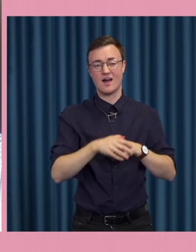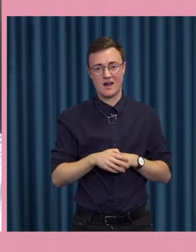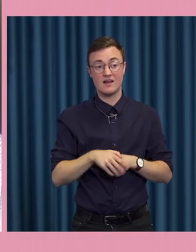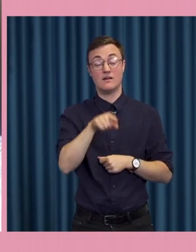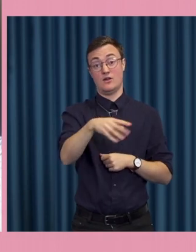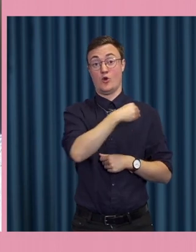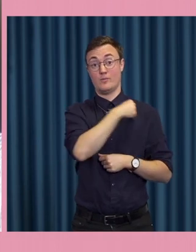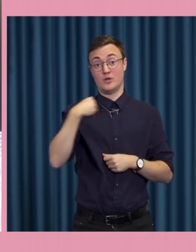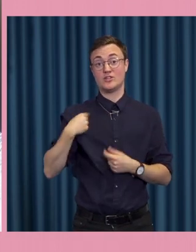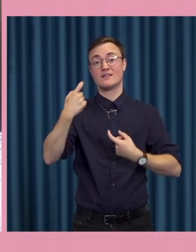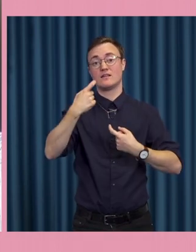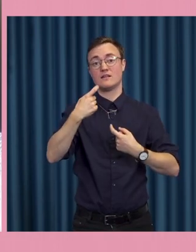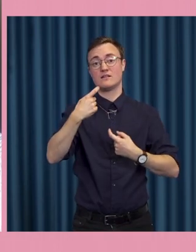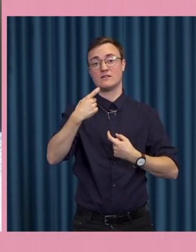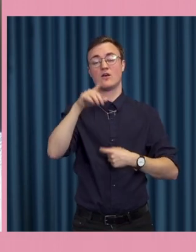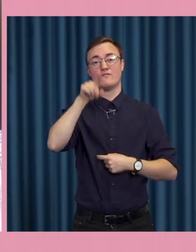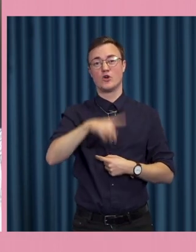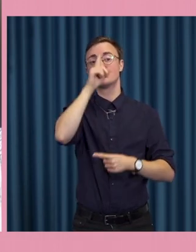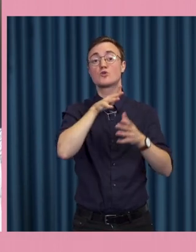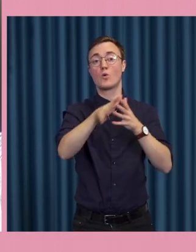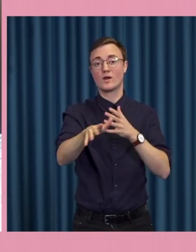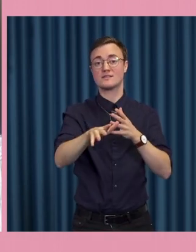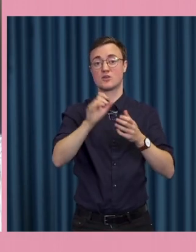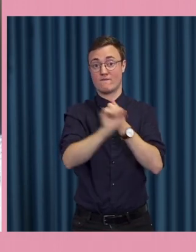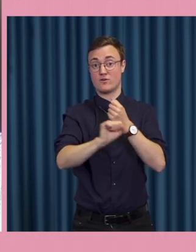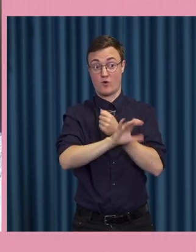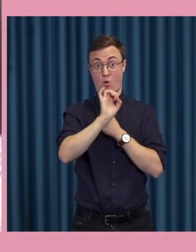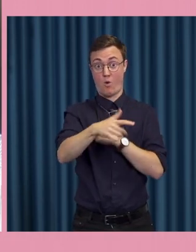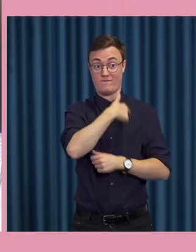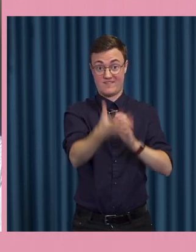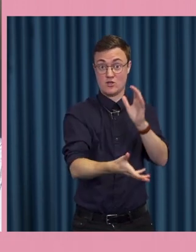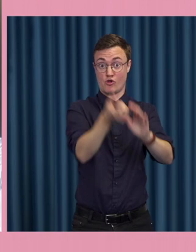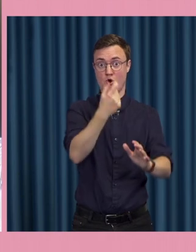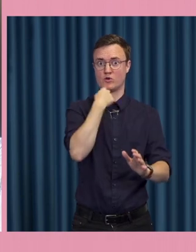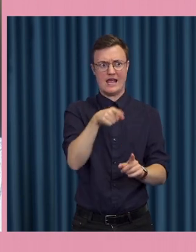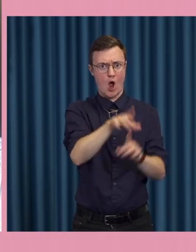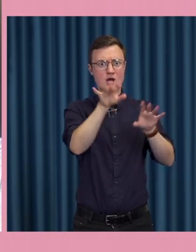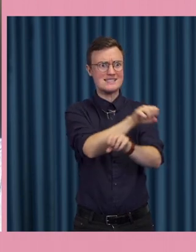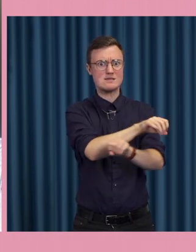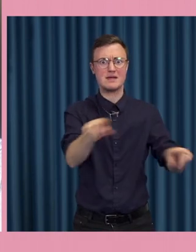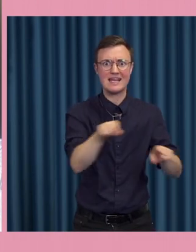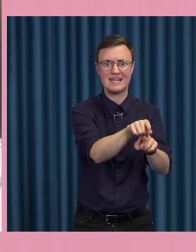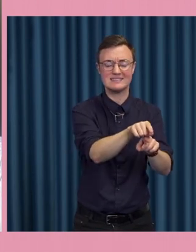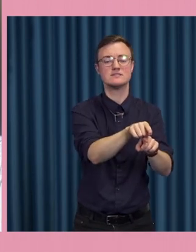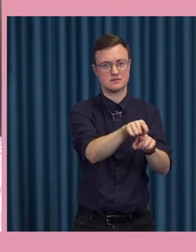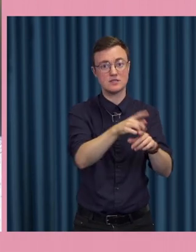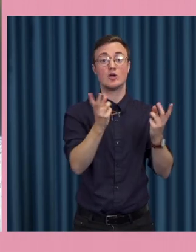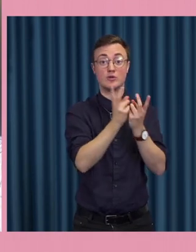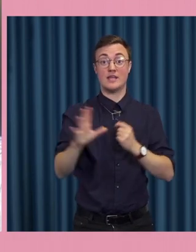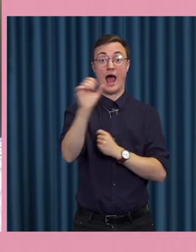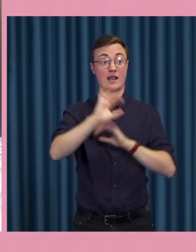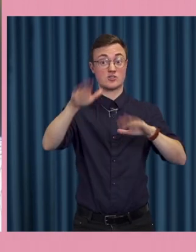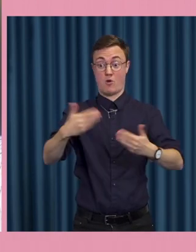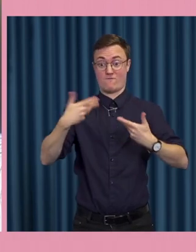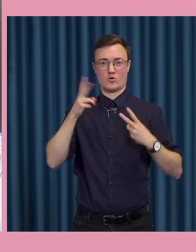myndighet för psykologiskt försvar om den tar upp och säger att nu har det spritts det här ja men då ser alla de som har fått de där